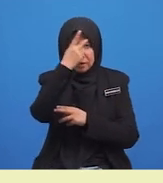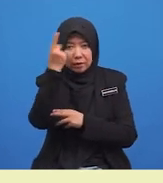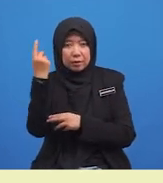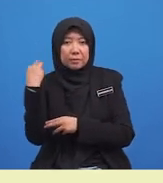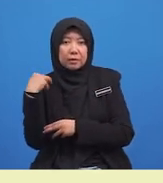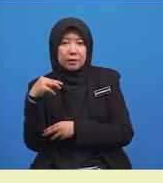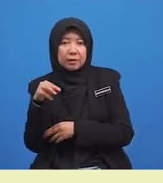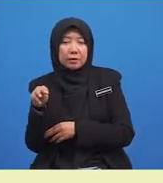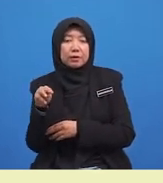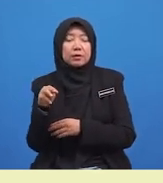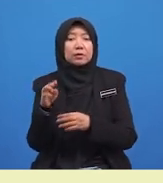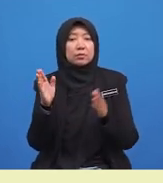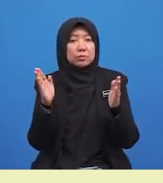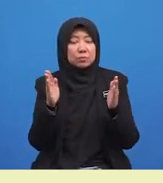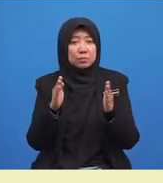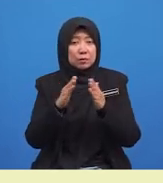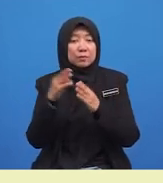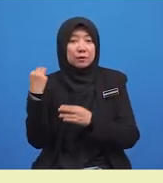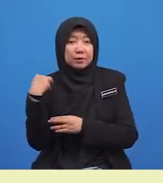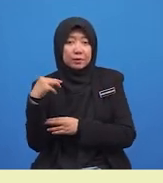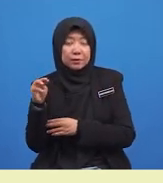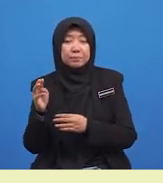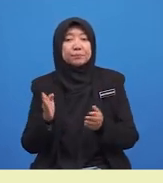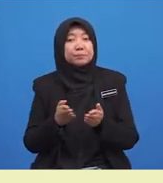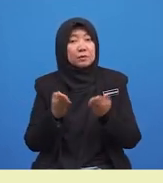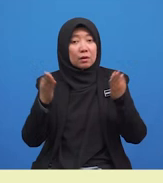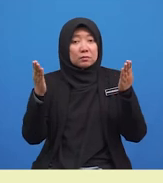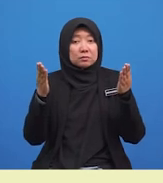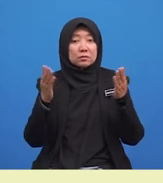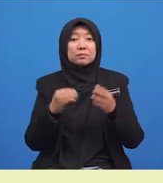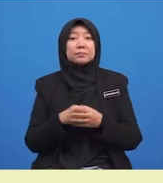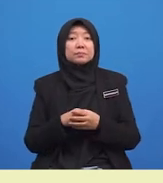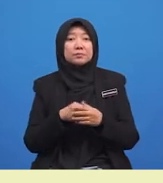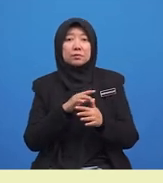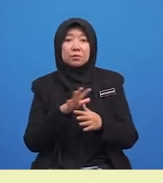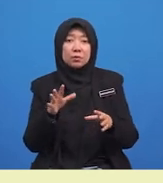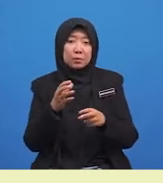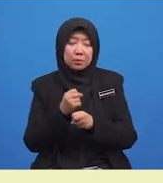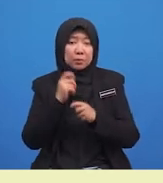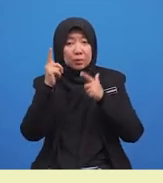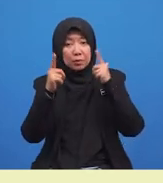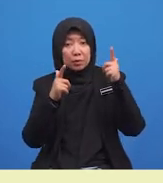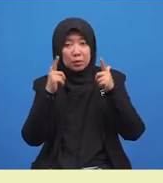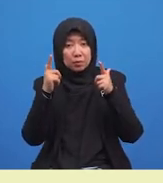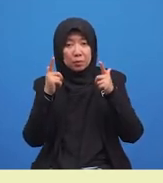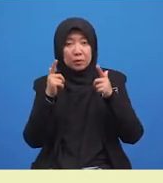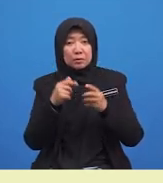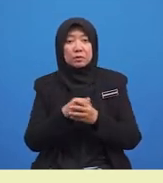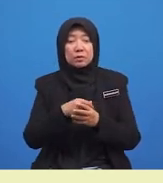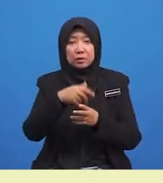sihat. Petang nanti, saya hendak ke kedai, membeli biskut lalu melawat mereka.